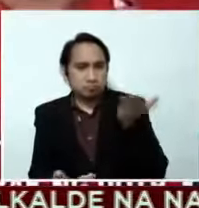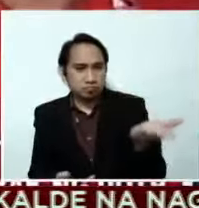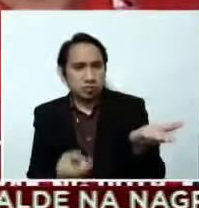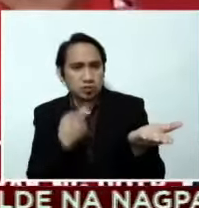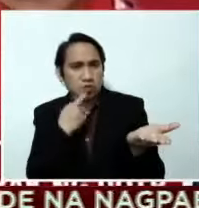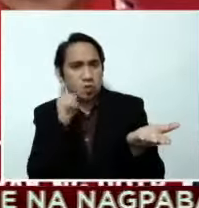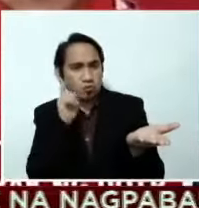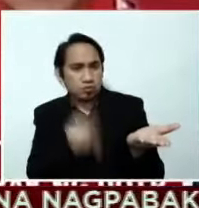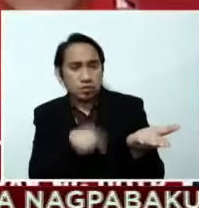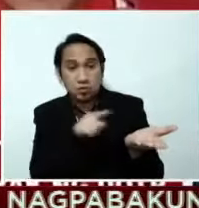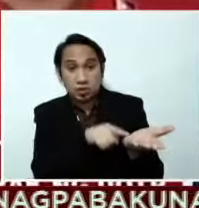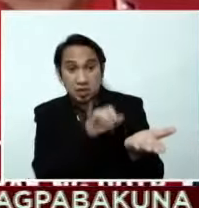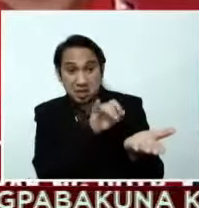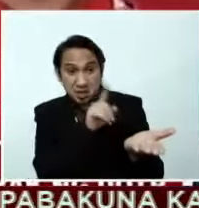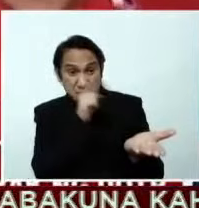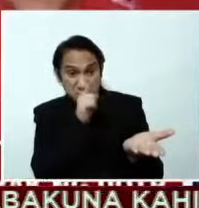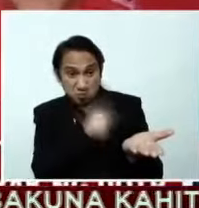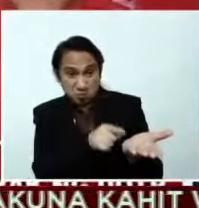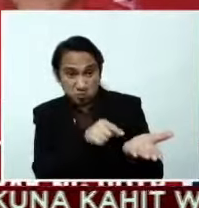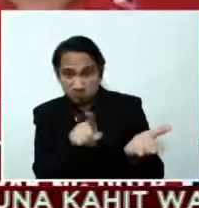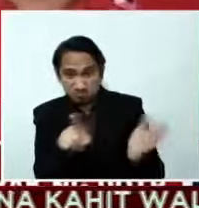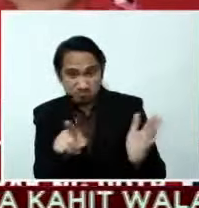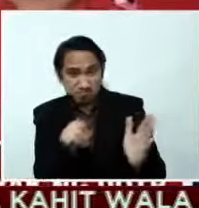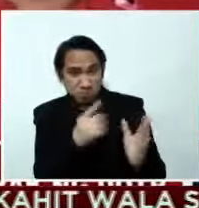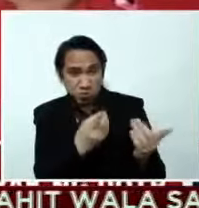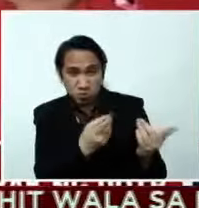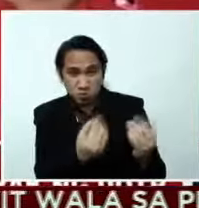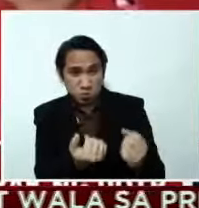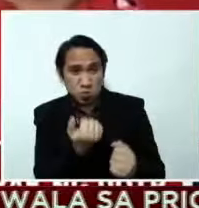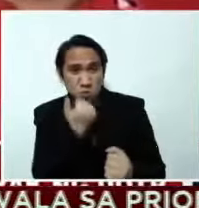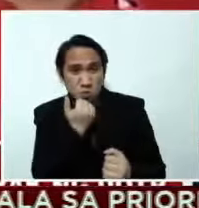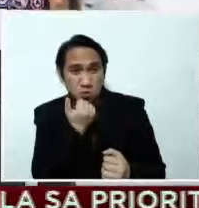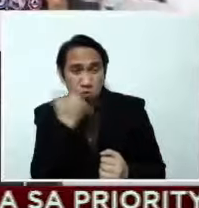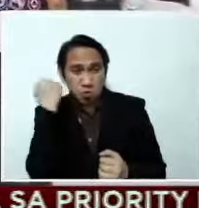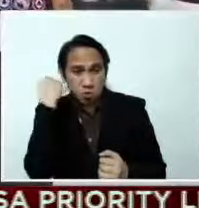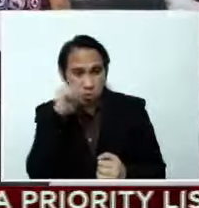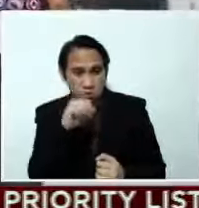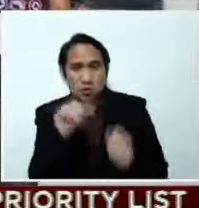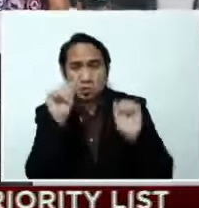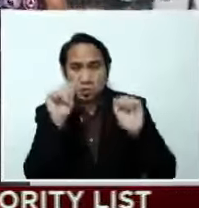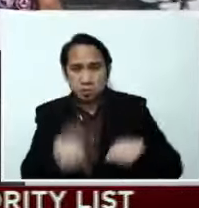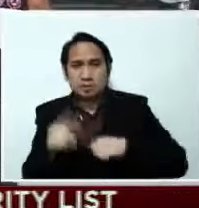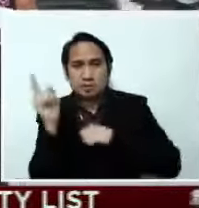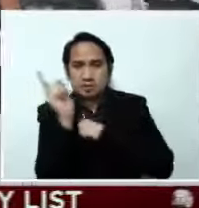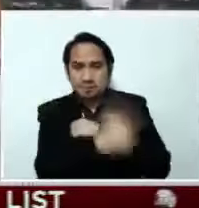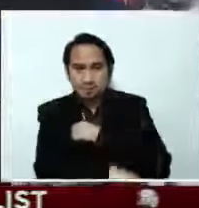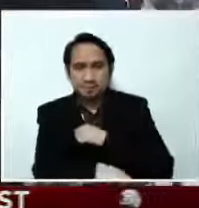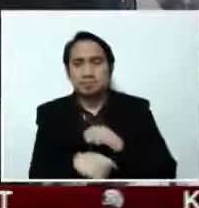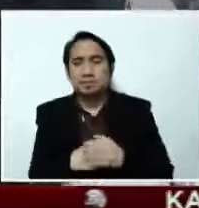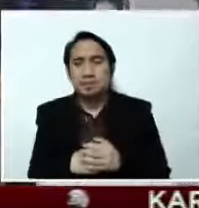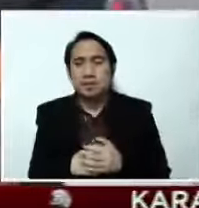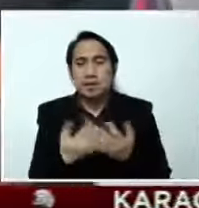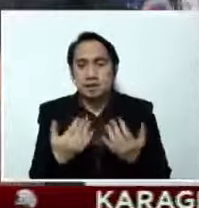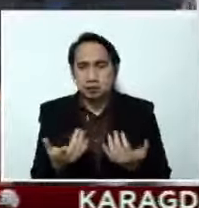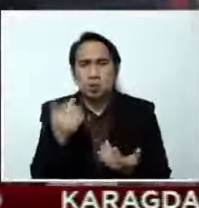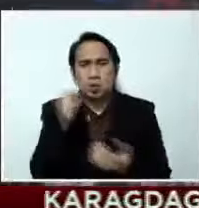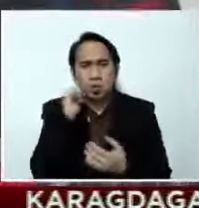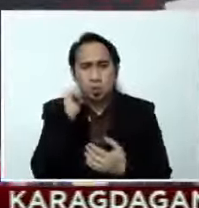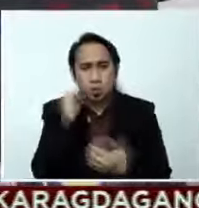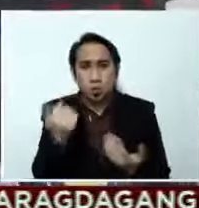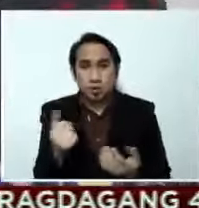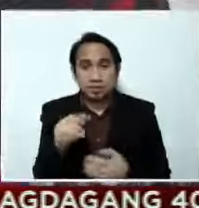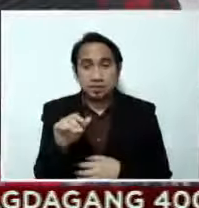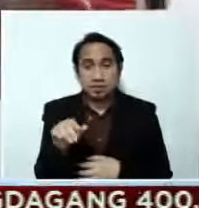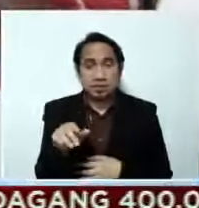napatunayan po na talaga pong lumabag sila maari po silang mamultahan. Araw-araw din kung manita at manikit ang